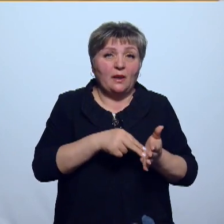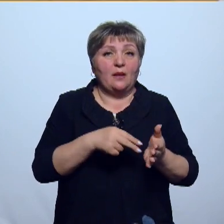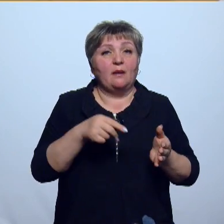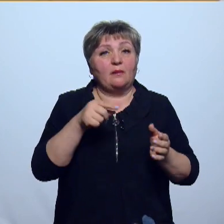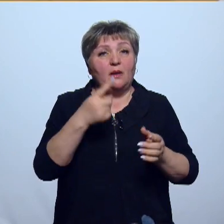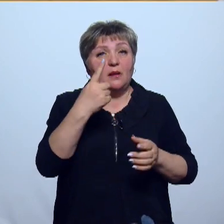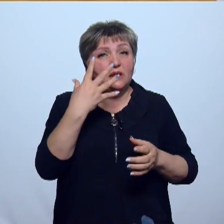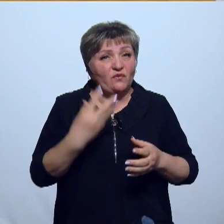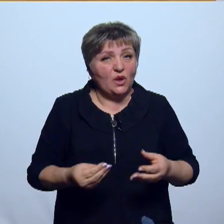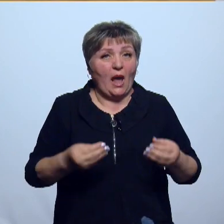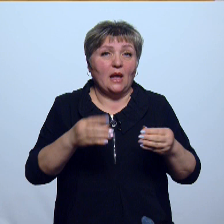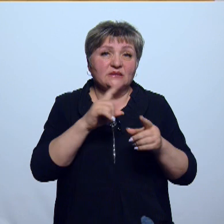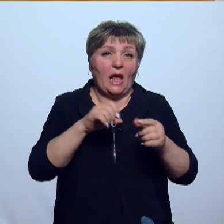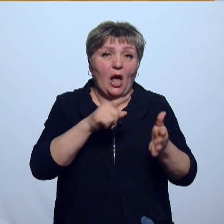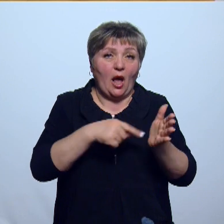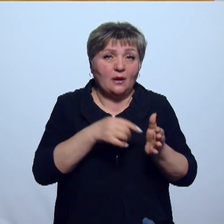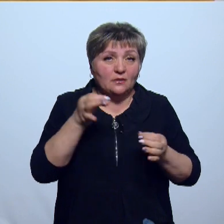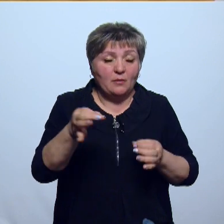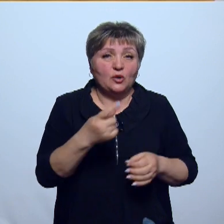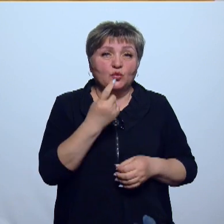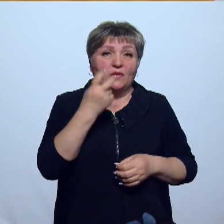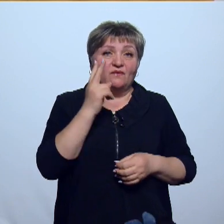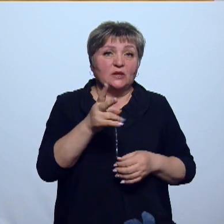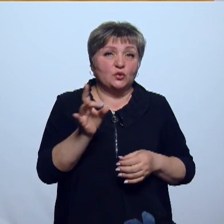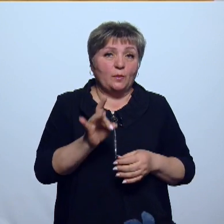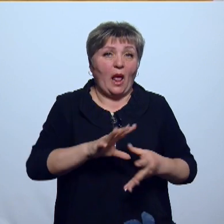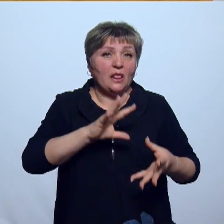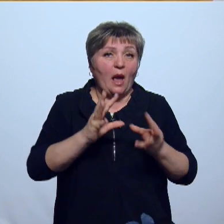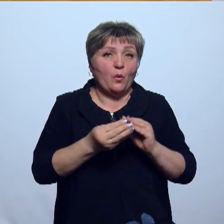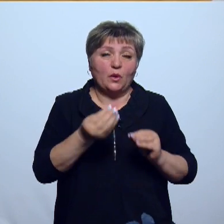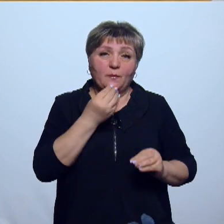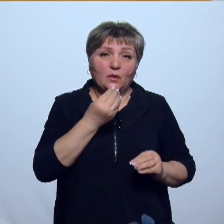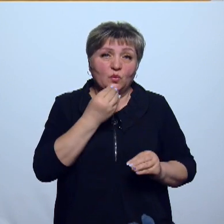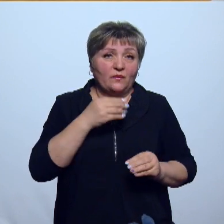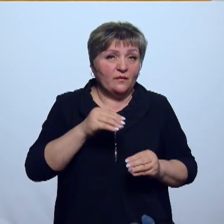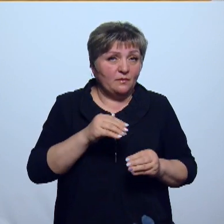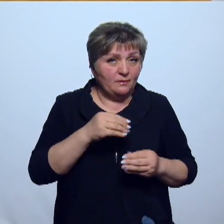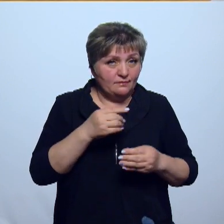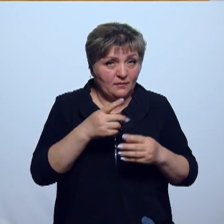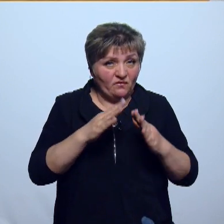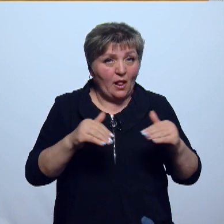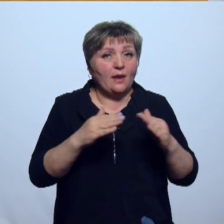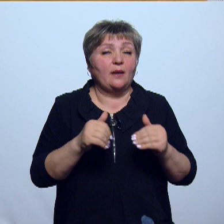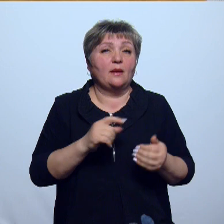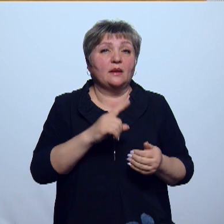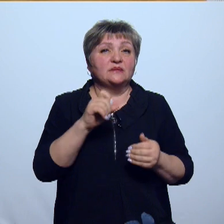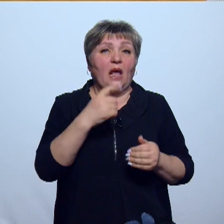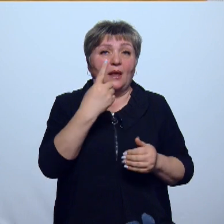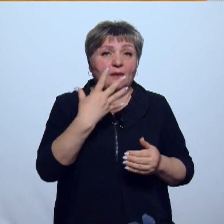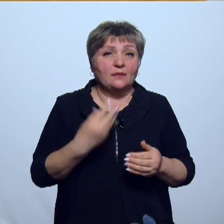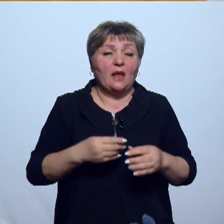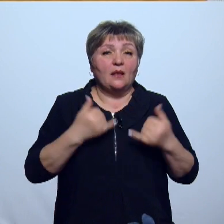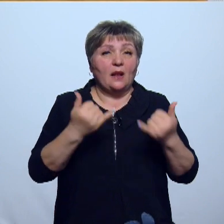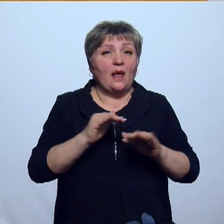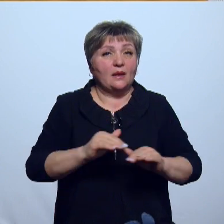дня в лагере в загородном. 120 рублей – набор продуктов питания в лагере с дневным пребыванием для